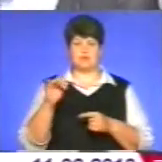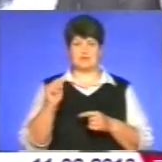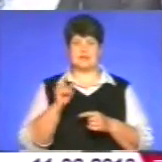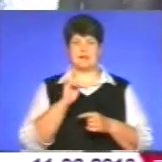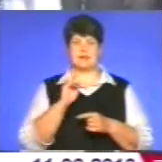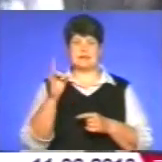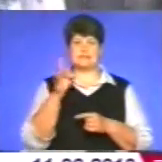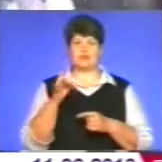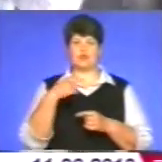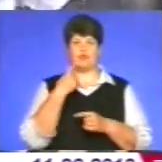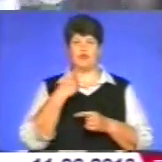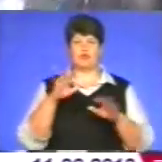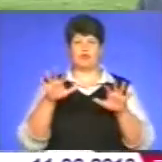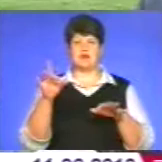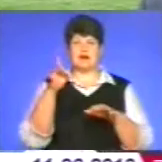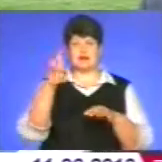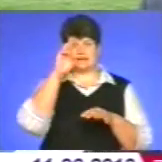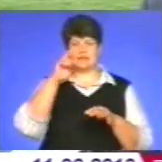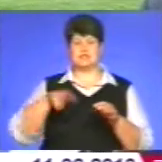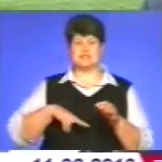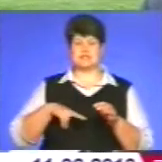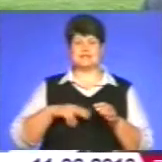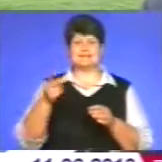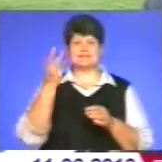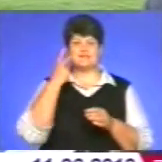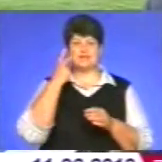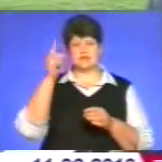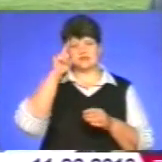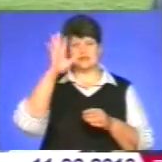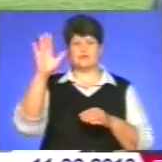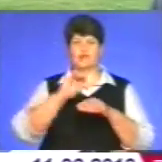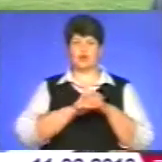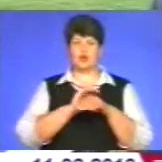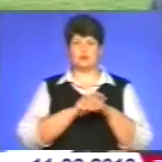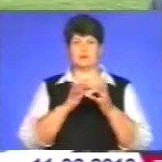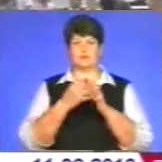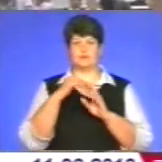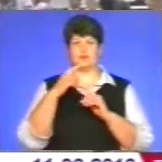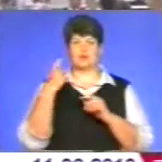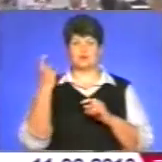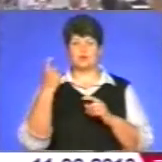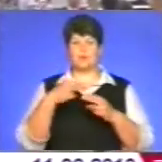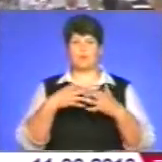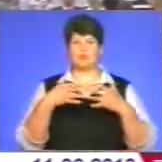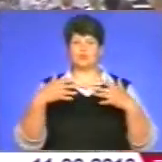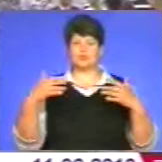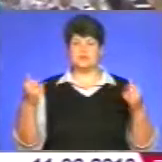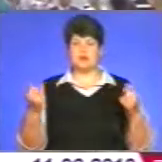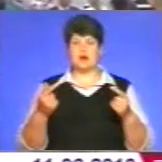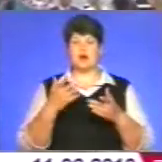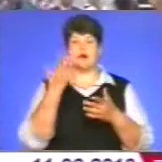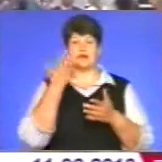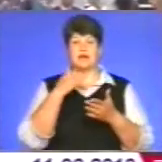зауважує голова райдержадміністрації Юрій Фецович, завжди славився доброю аграрною продукцією. Та відколи ліквідували